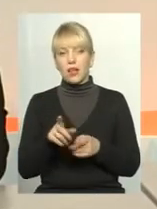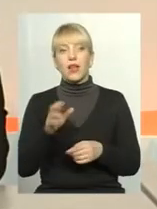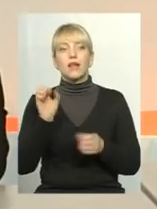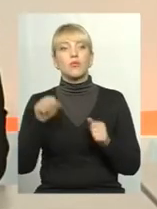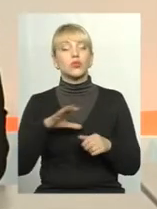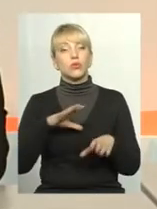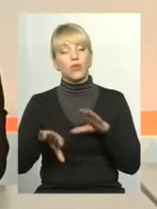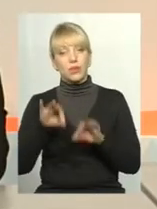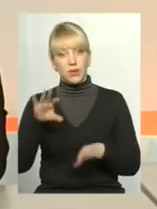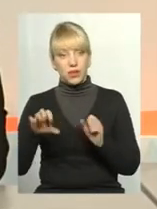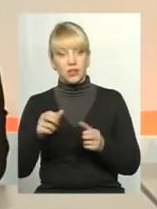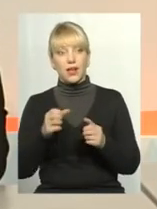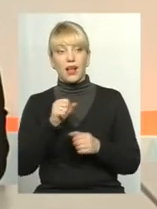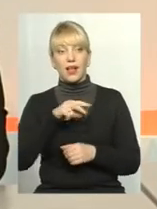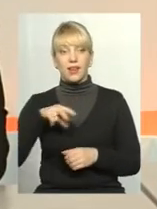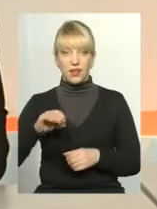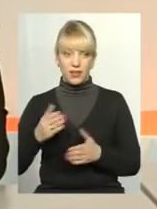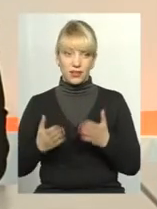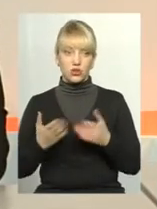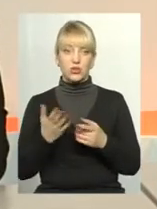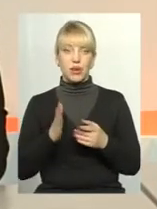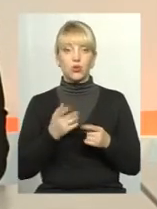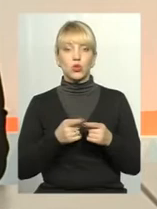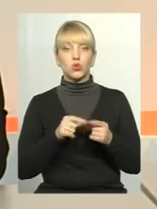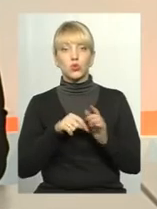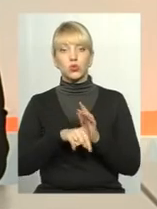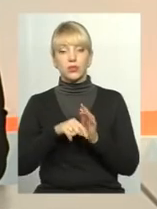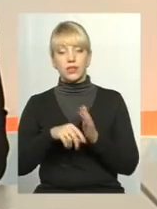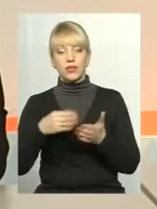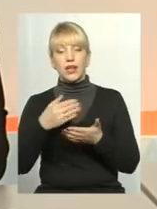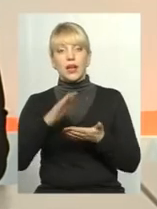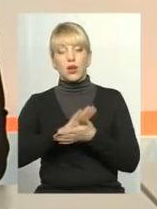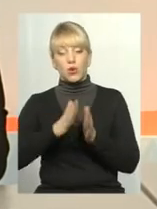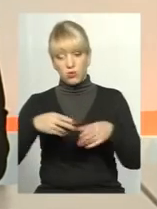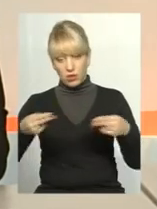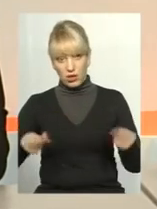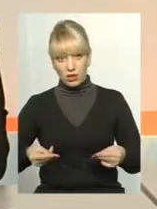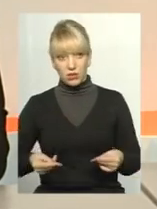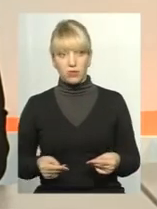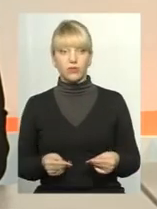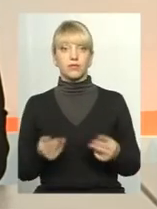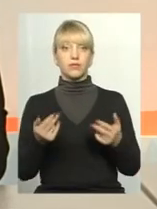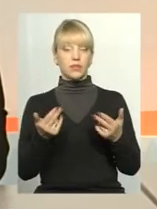вибирати. Але якщо це вже буде стосуватися питання підписання контрактів, так, буде підписана